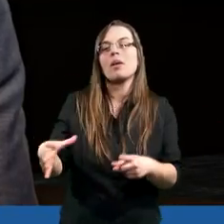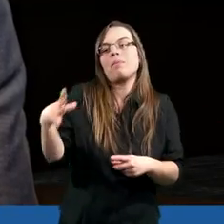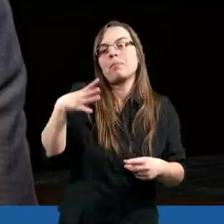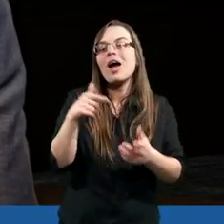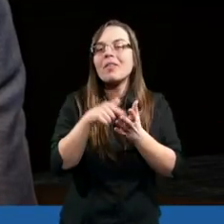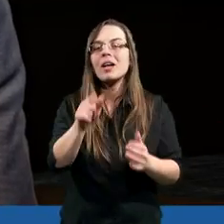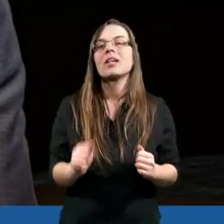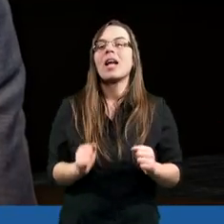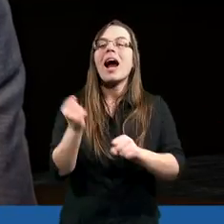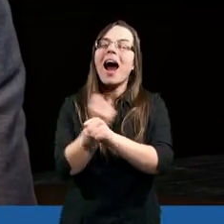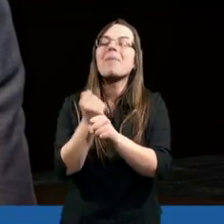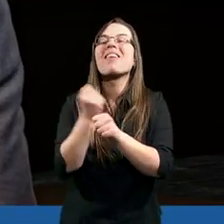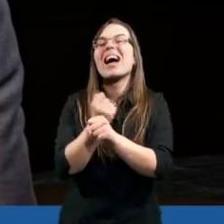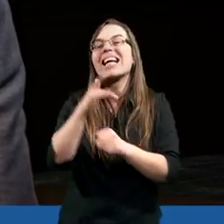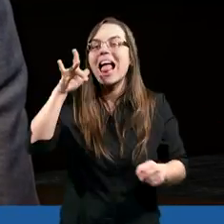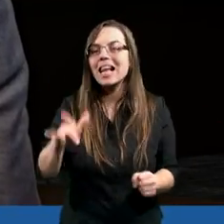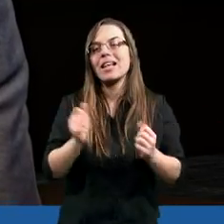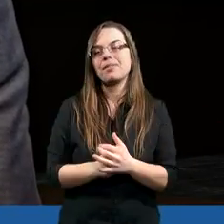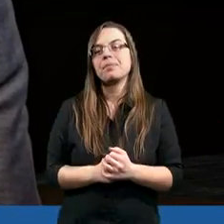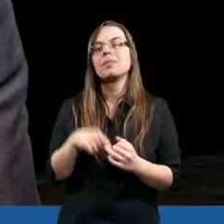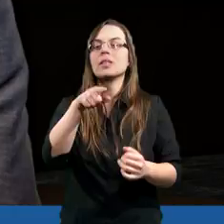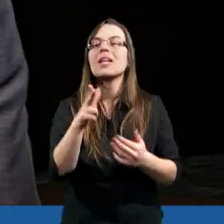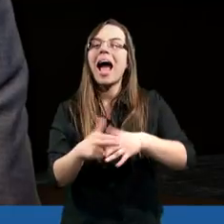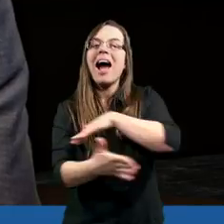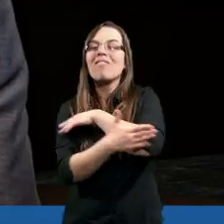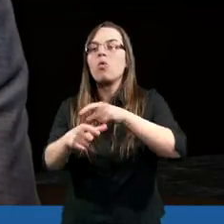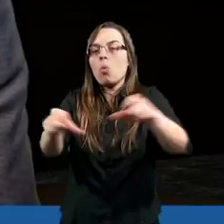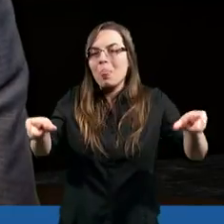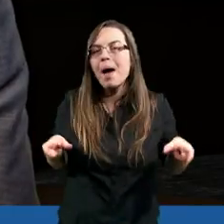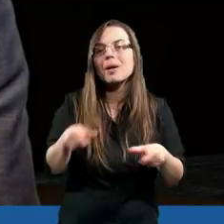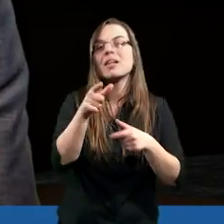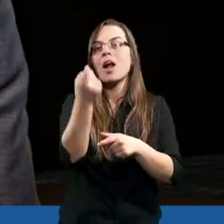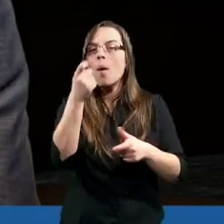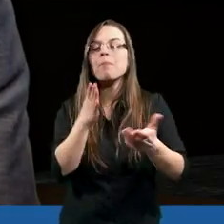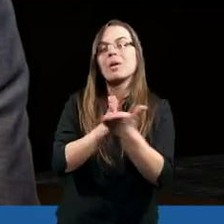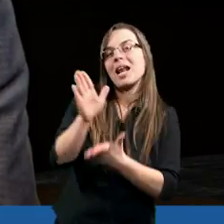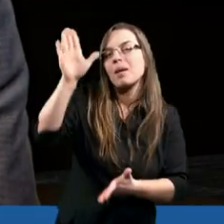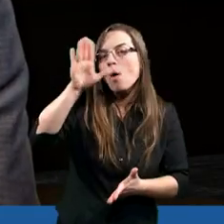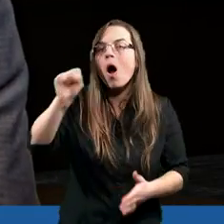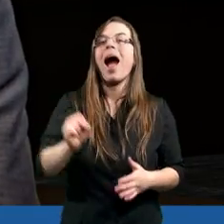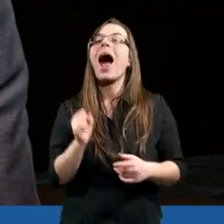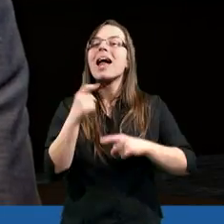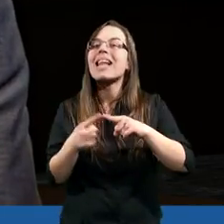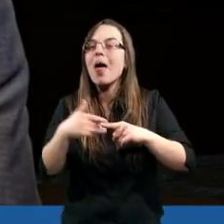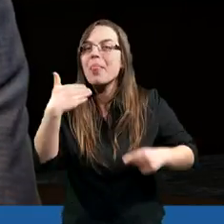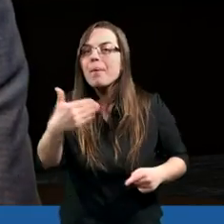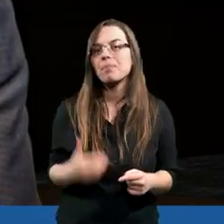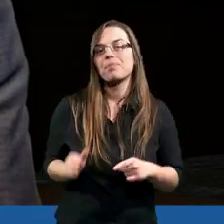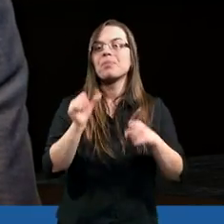jak w Pismo Święte mówi, kamieniem węgielnym i na fundamencie apostołów jest powołany przez Boga, a zatem